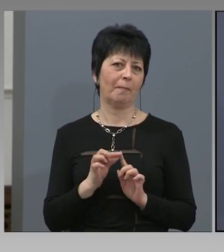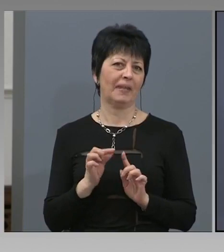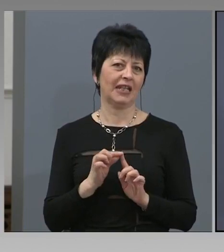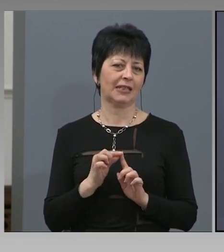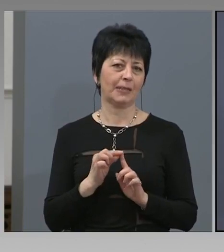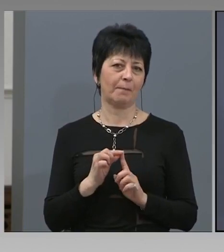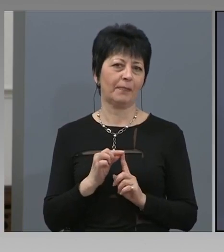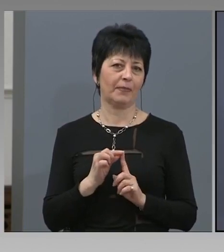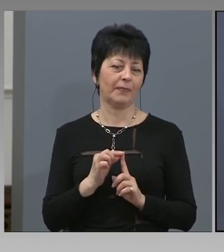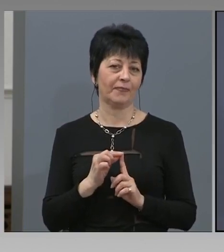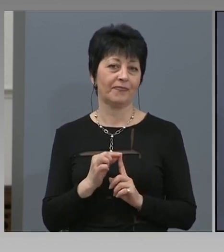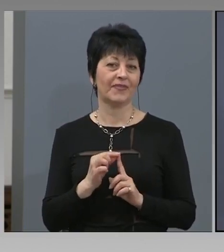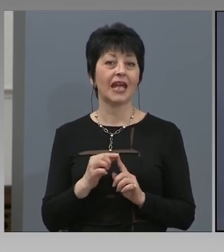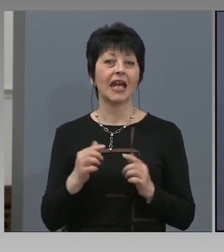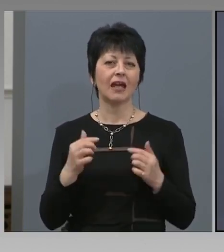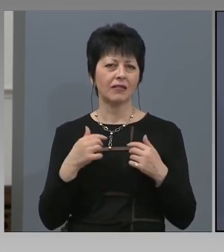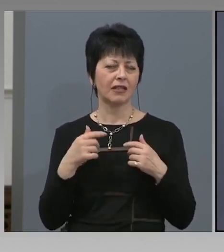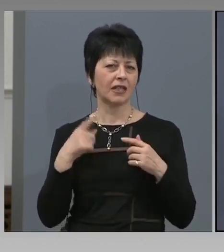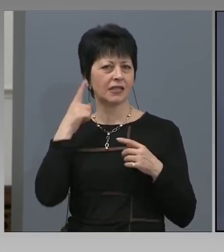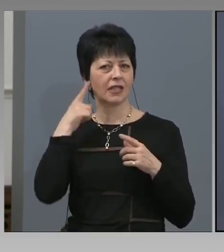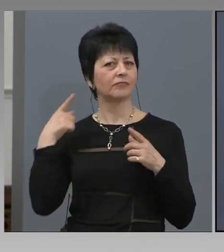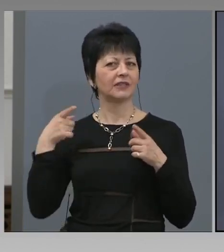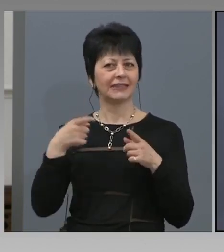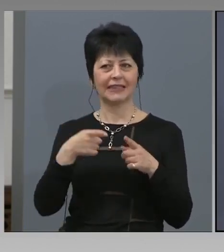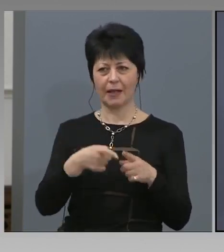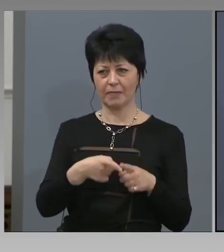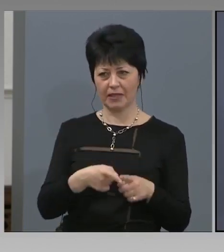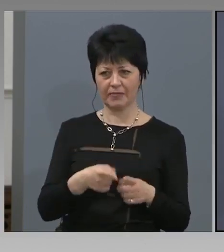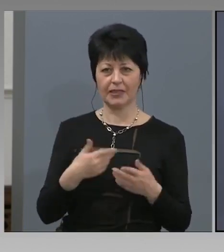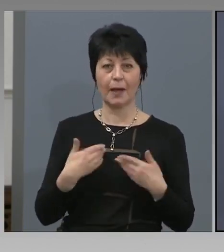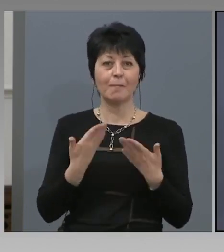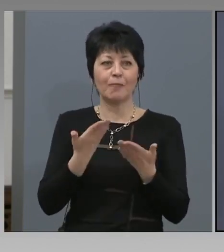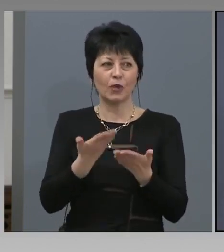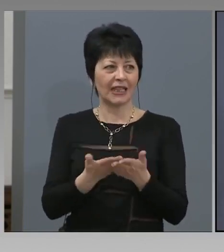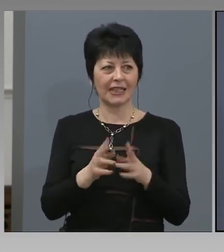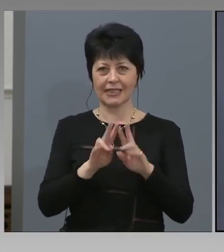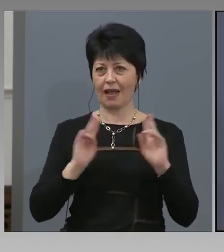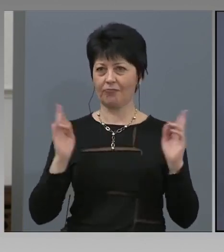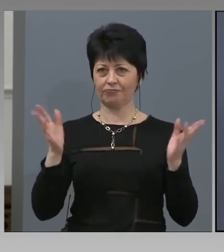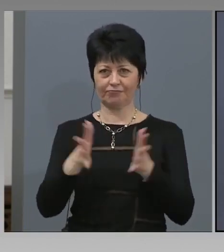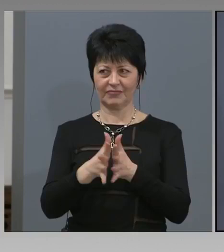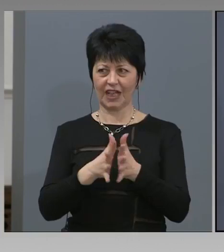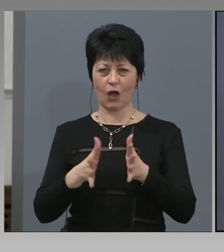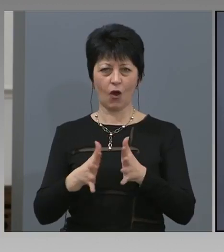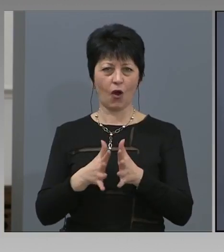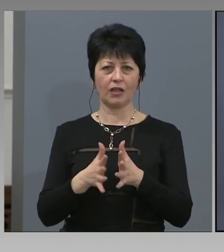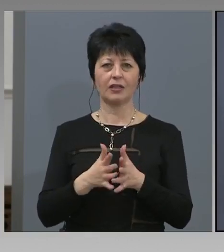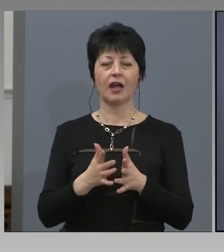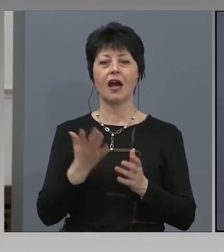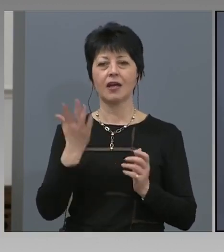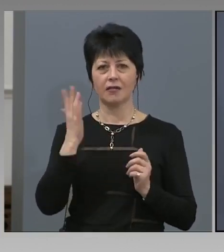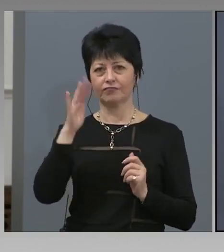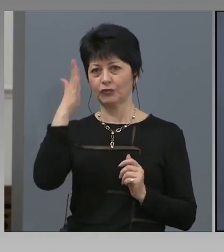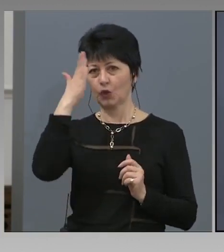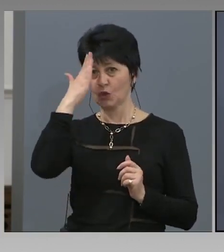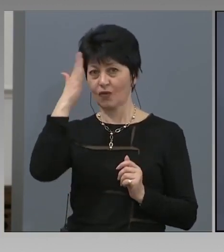По принцип ние се стремим да поднасяме на обществото абсолютно обективна информация, която е проверена.